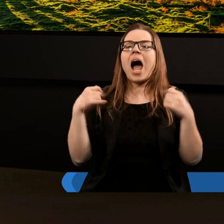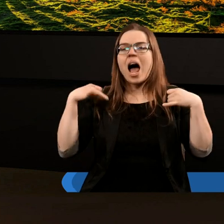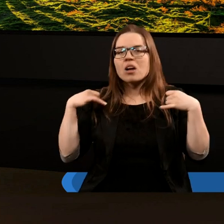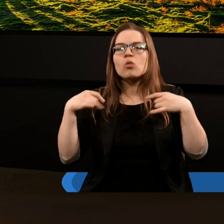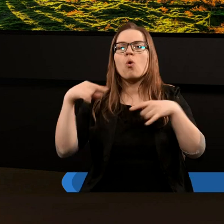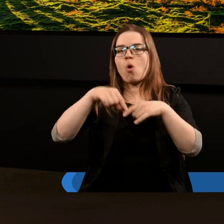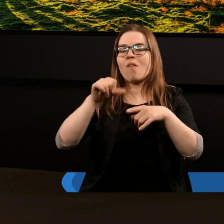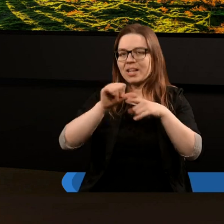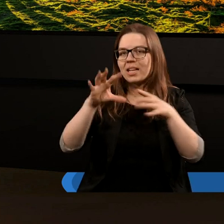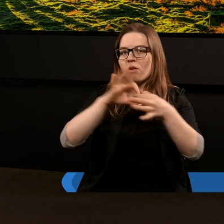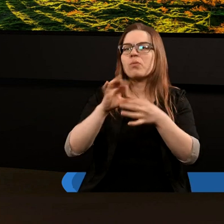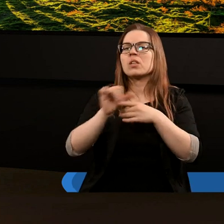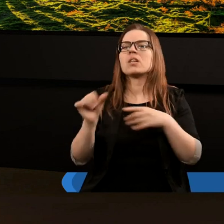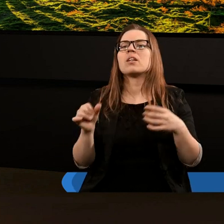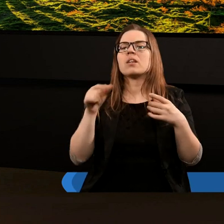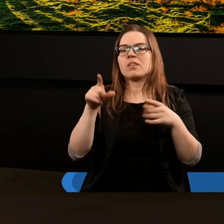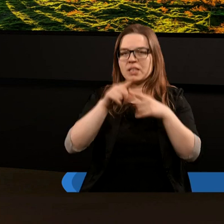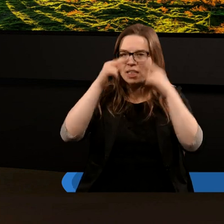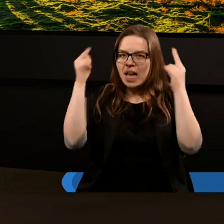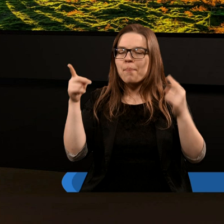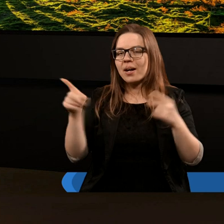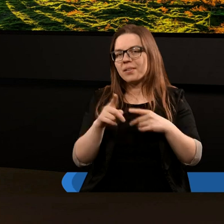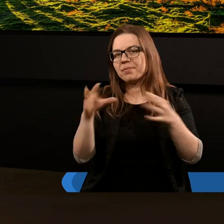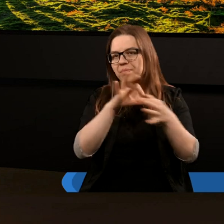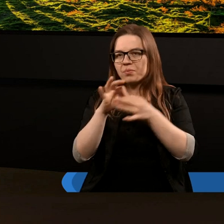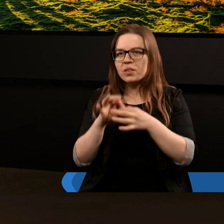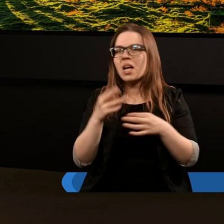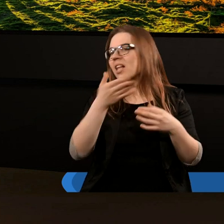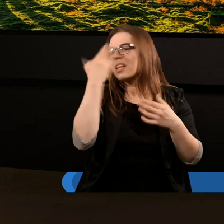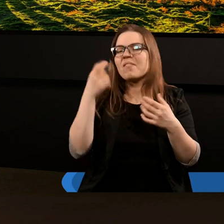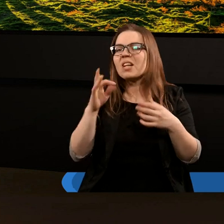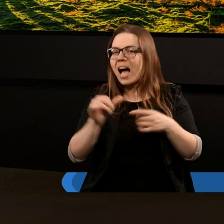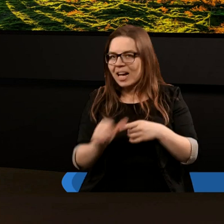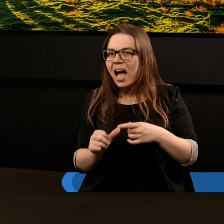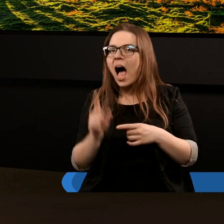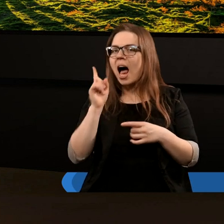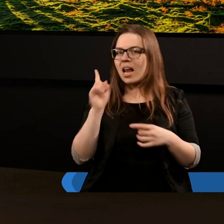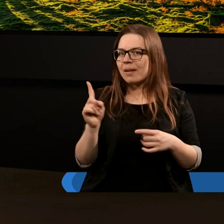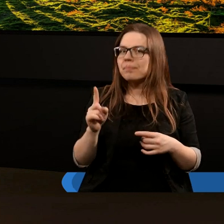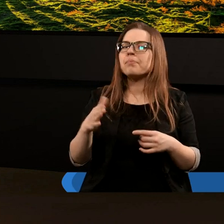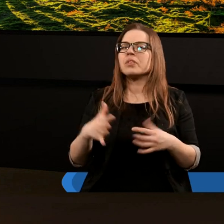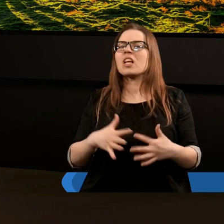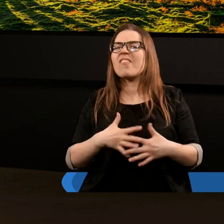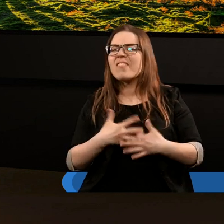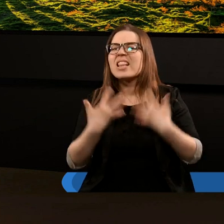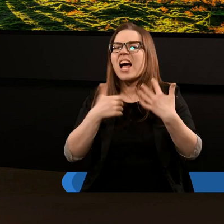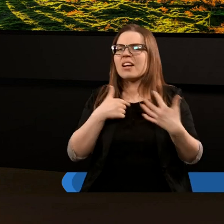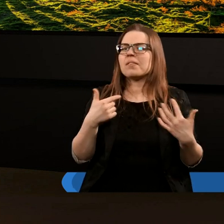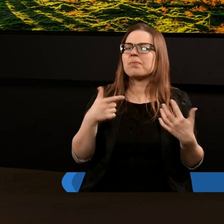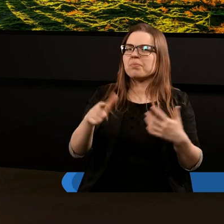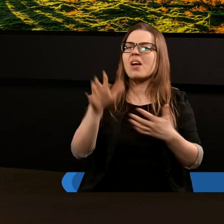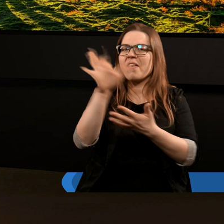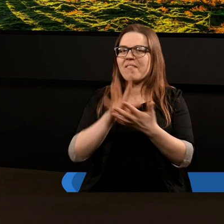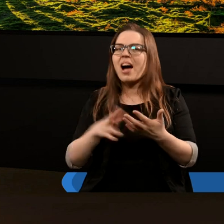aniołowie i o aniołach zazwyczaj myślimy jako o mieszkańcach nieba. I nie wiem, czy tak jest, ale mam takie wrażenie, że ten